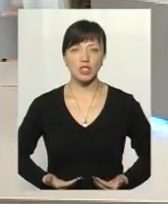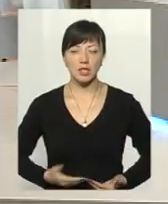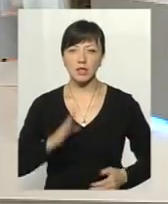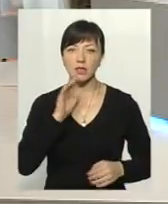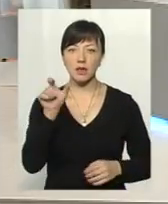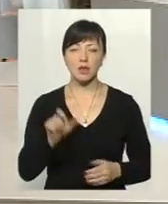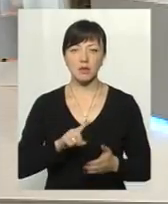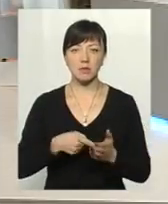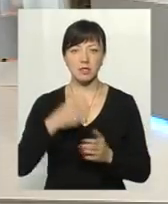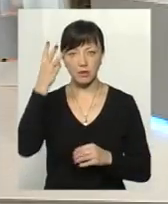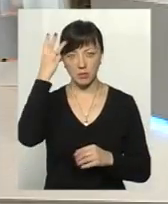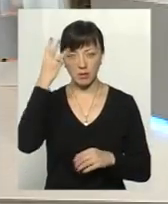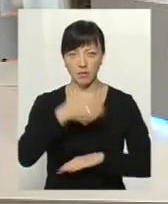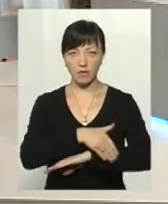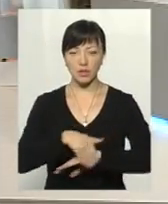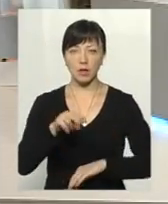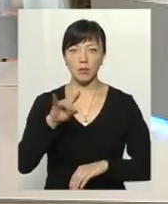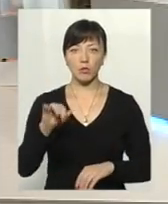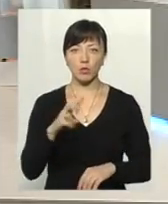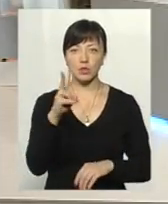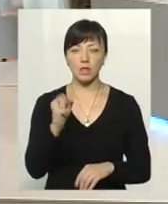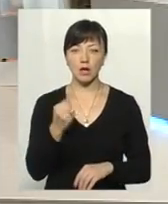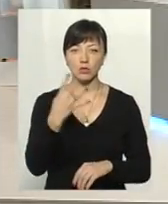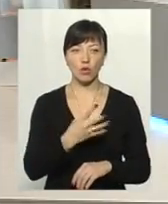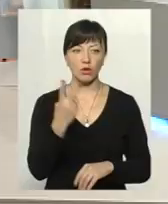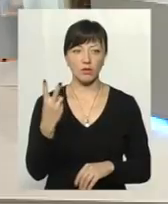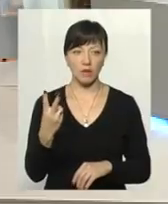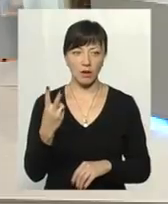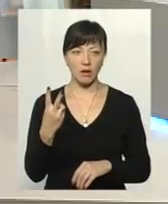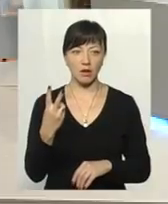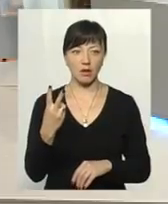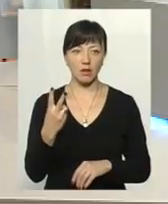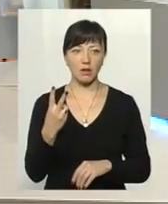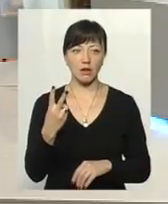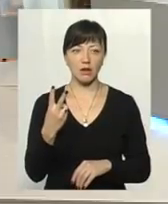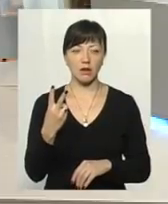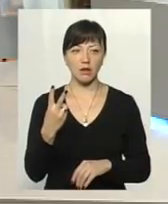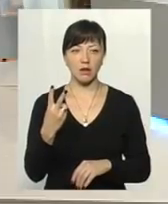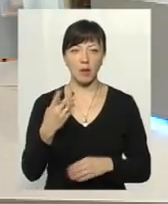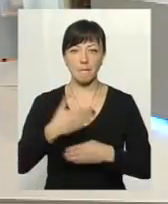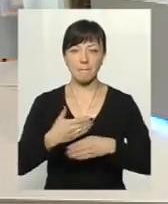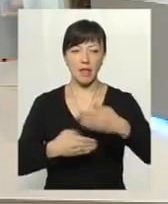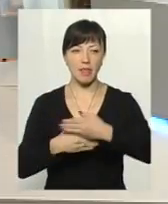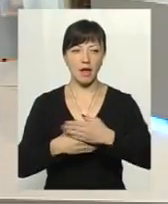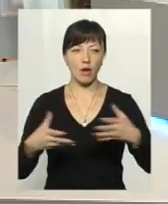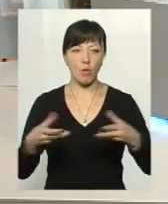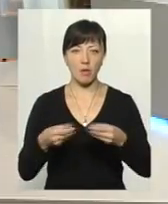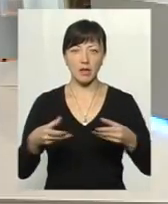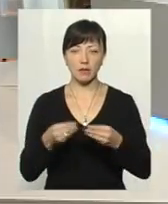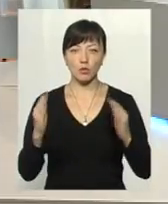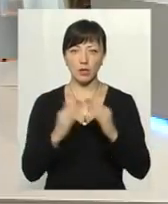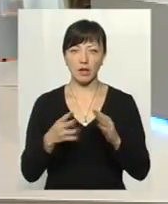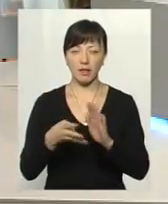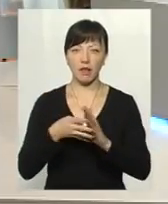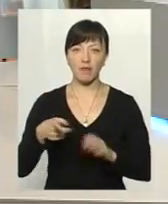міста Хмельницького, вулиця Прибузька, будинок 42, панельний кооперативний будинок 9-поверховий.